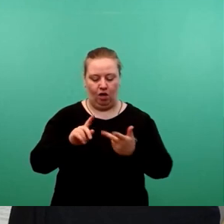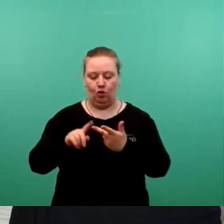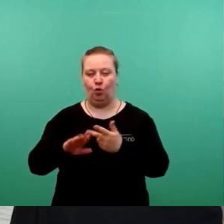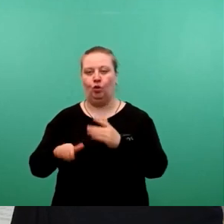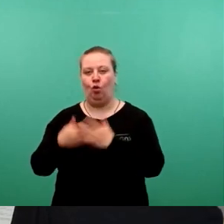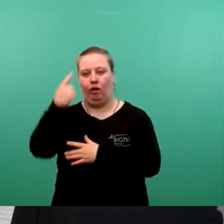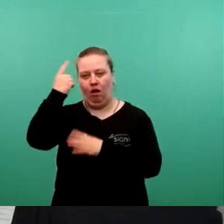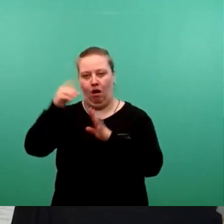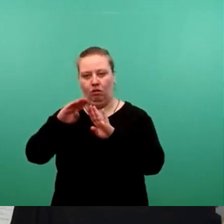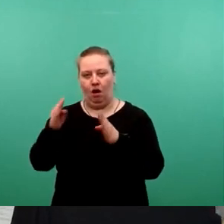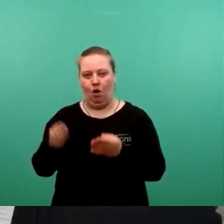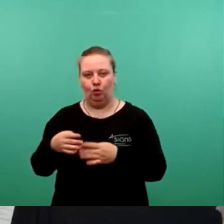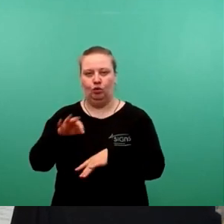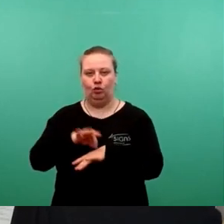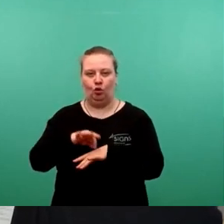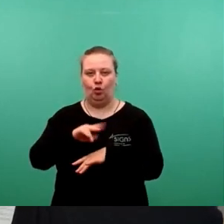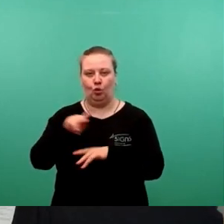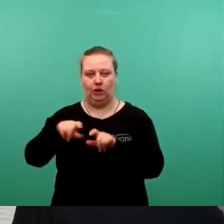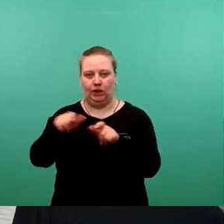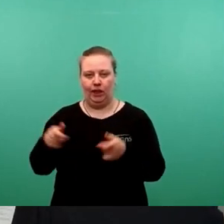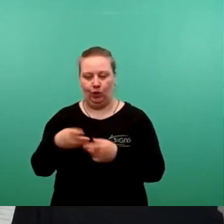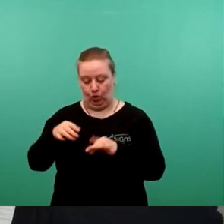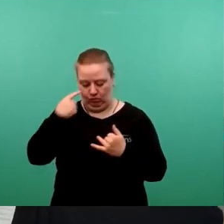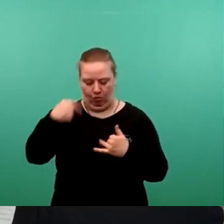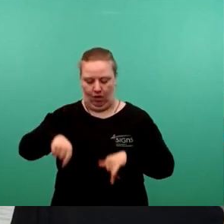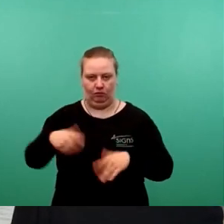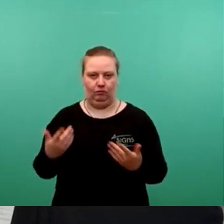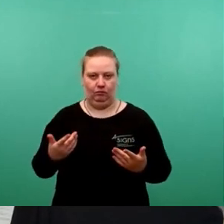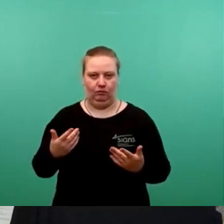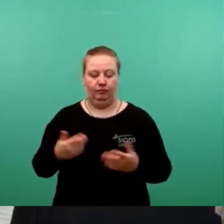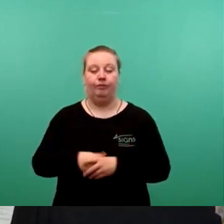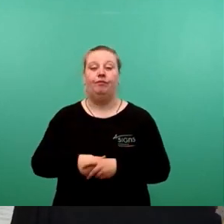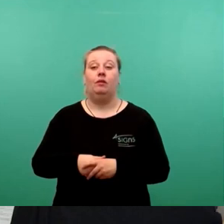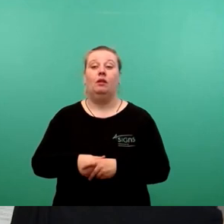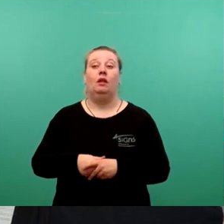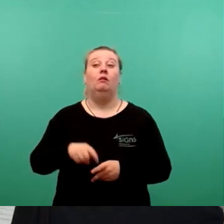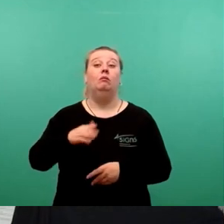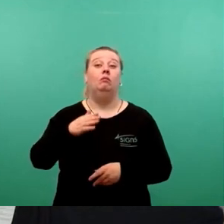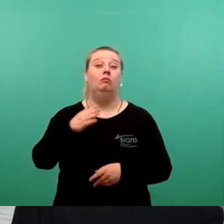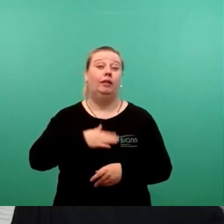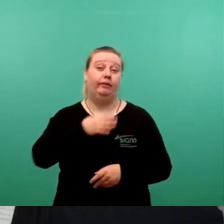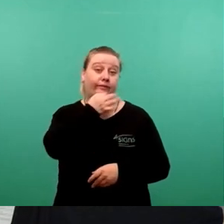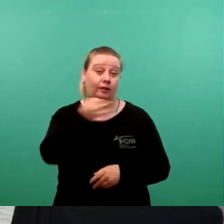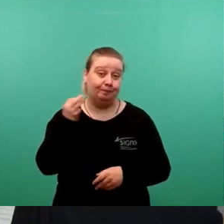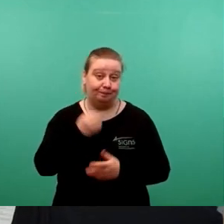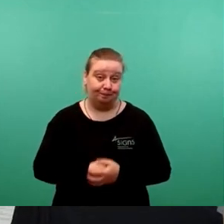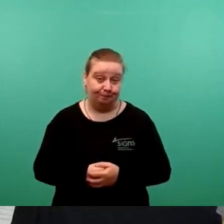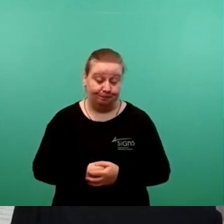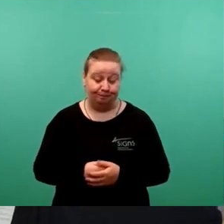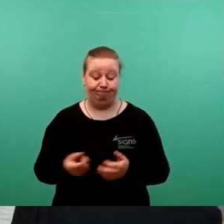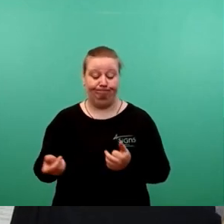Dr. Kölzring 19, in dem wir uns befinden. Zitat Ende. Ich habe folgende Fragen. Erstens,